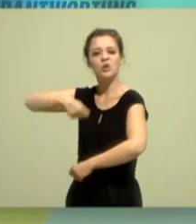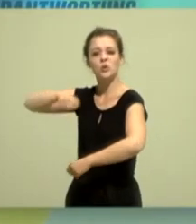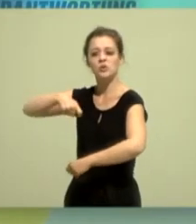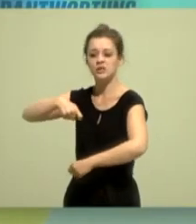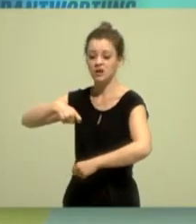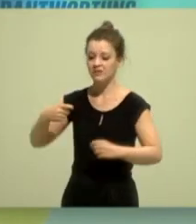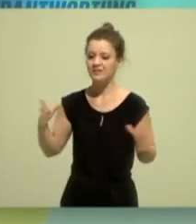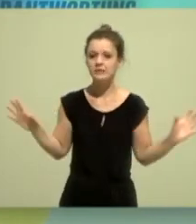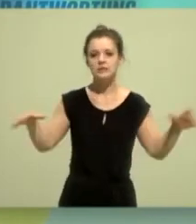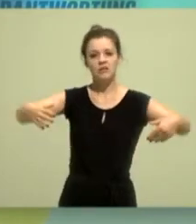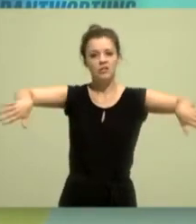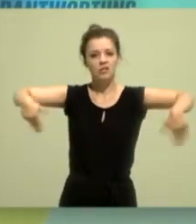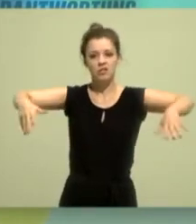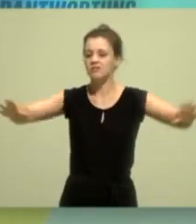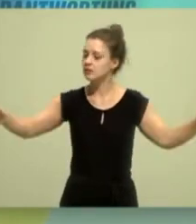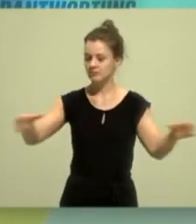Dankeschön.